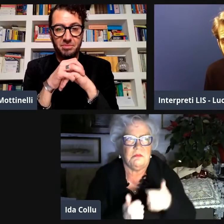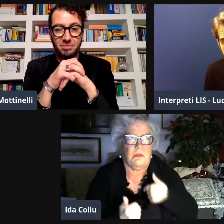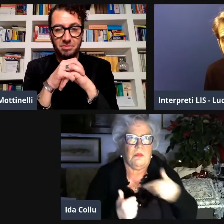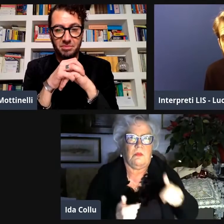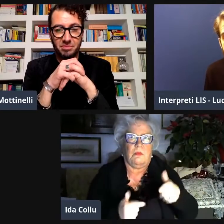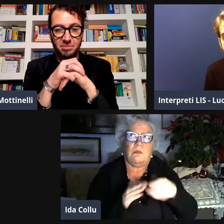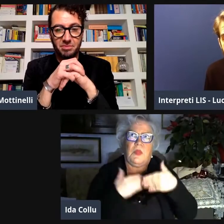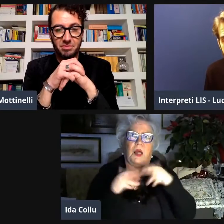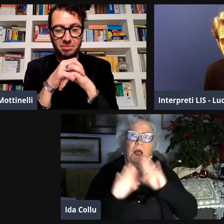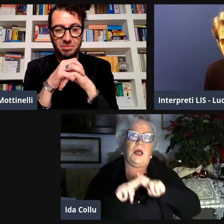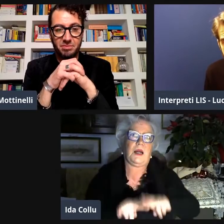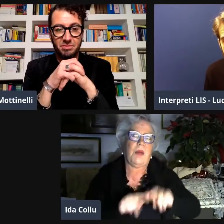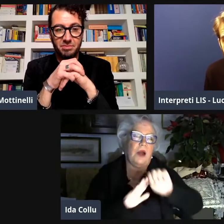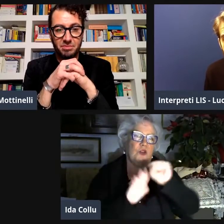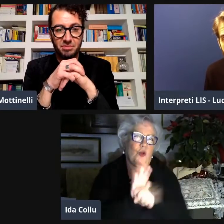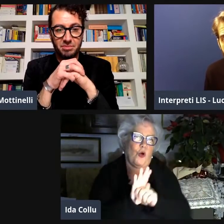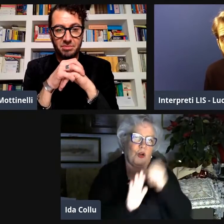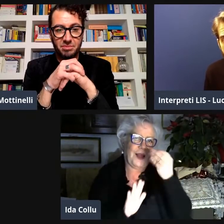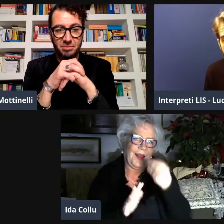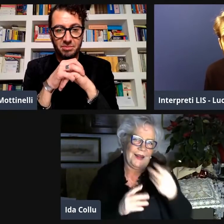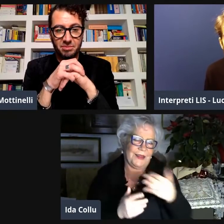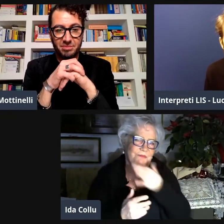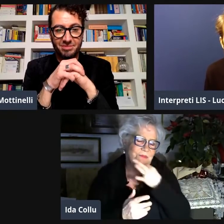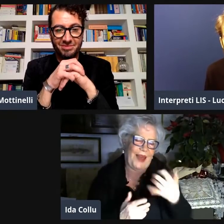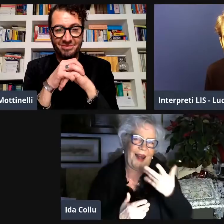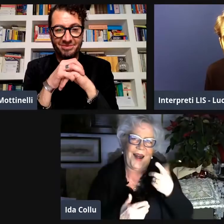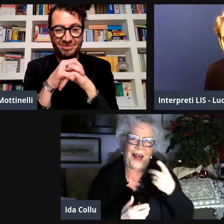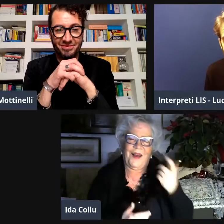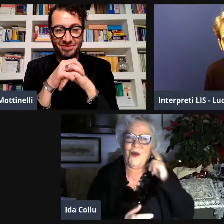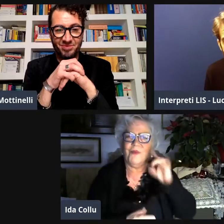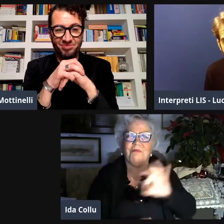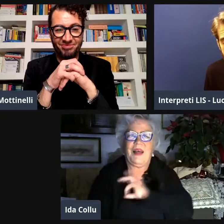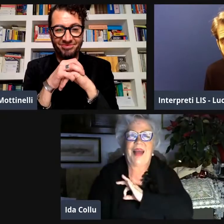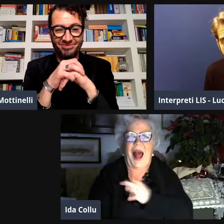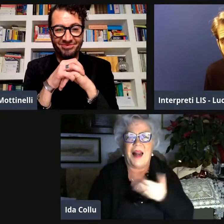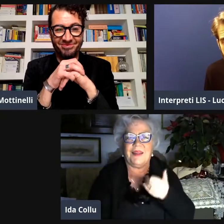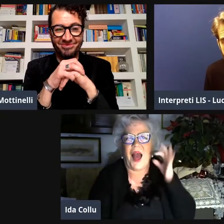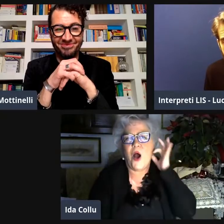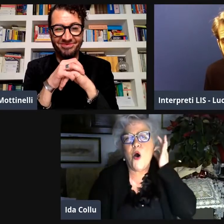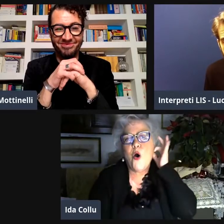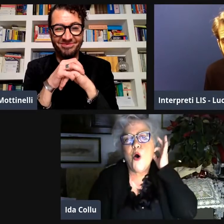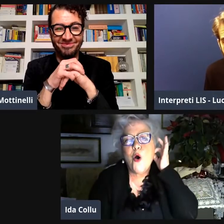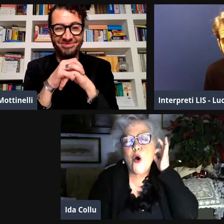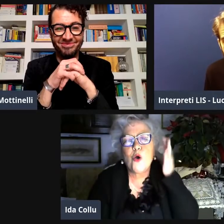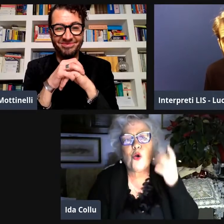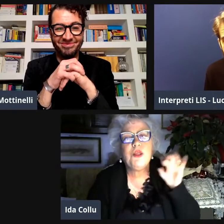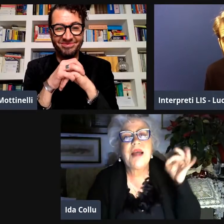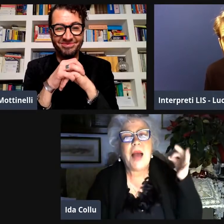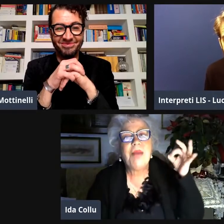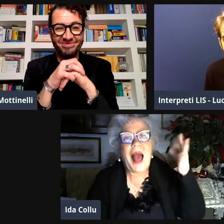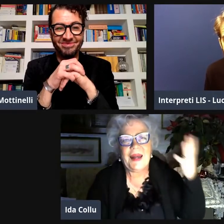a una persona con disabilità eravamo noi due è rimasto nella storia questo questo evento